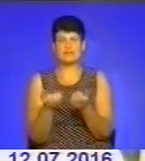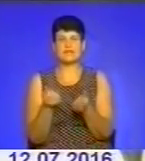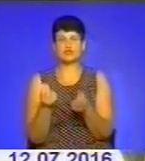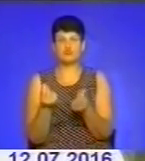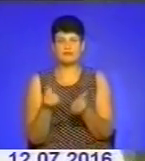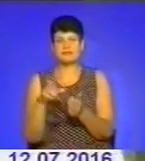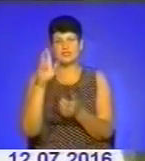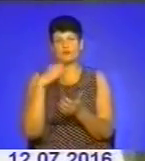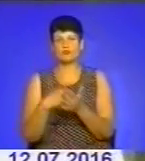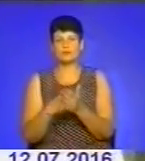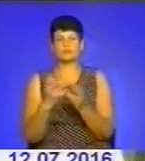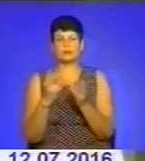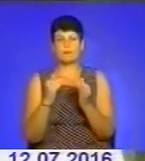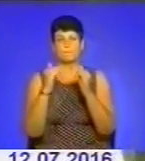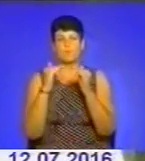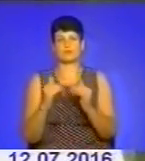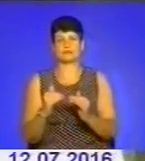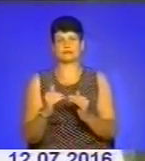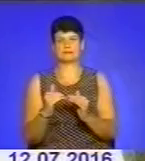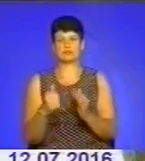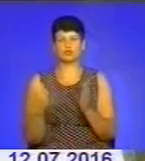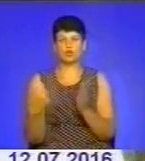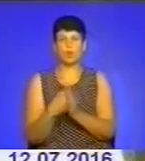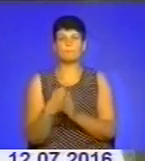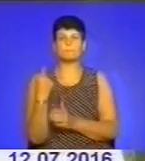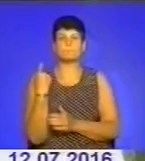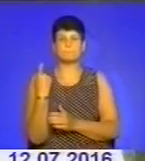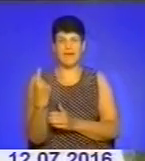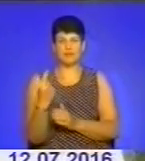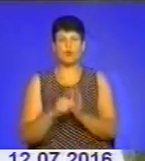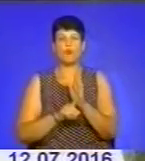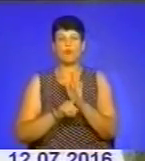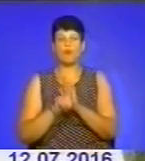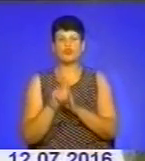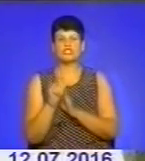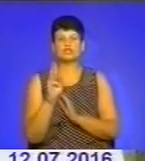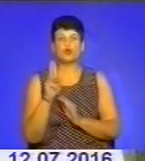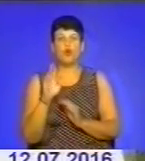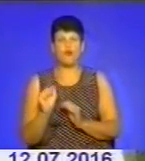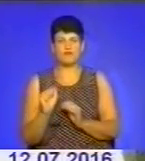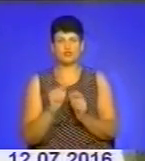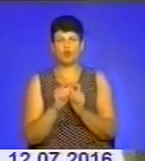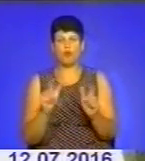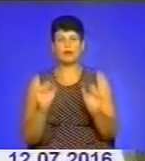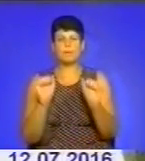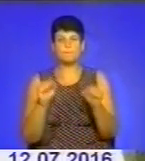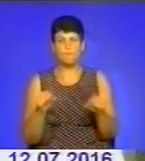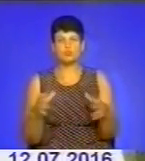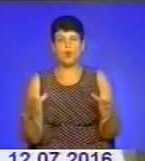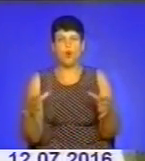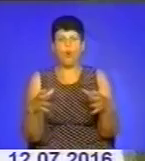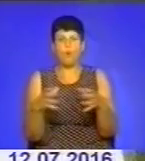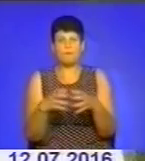їх потрібно понизити в ступені. Тобто до першого, початкова школа, яка зможе охопити